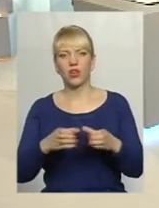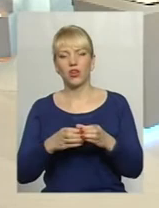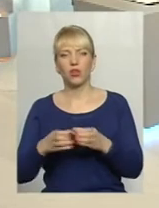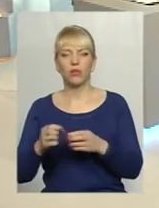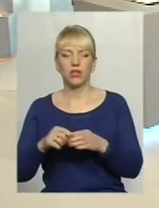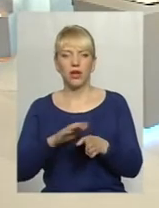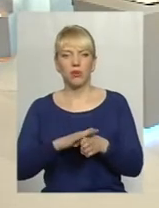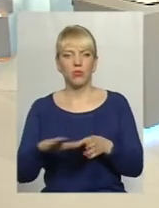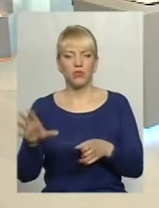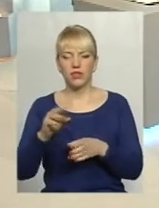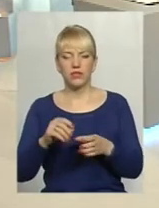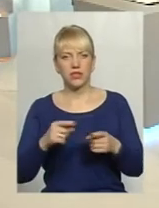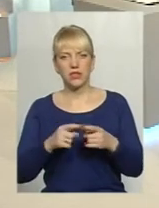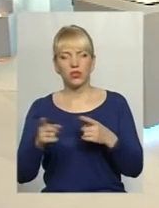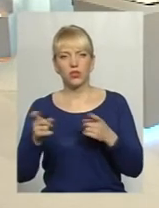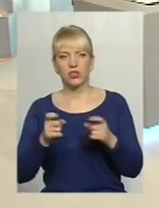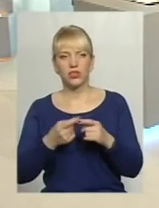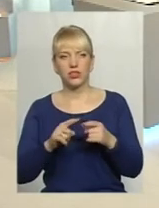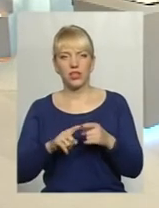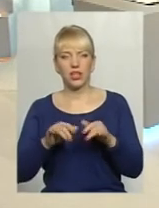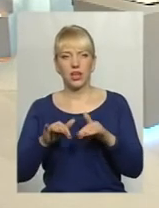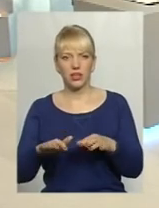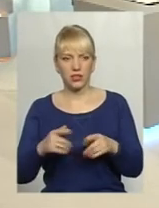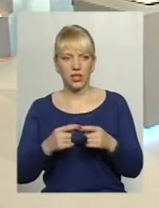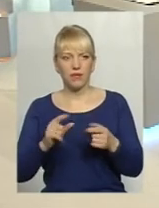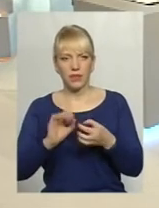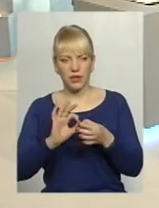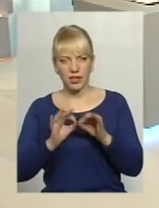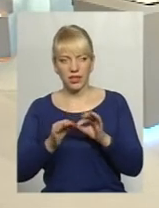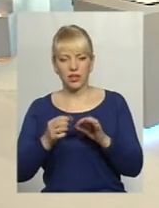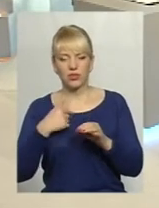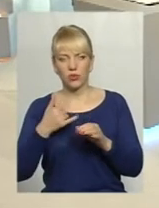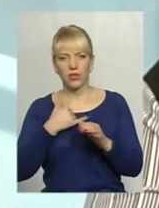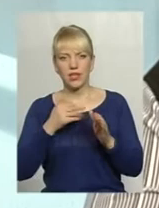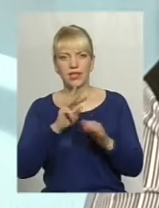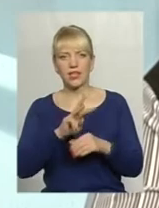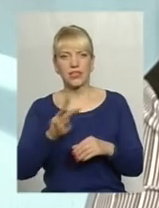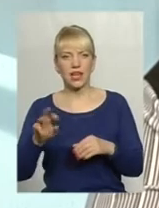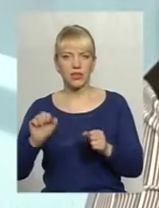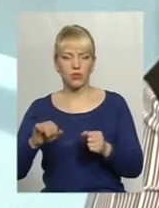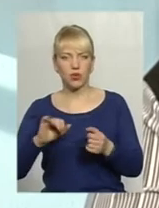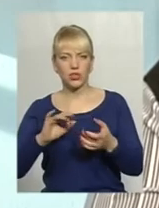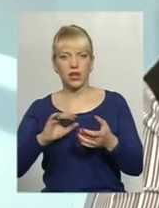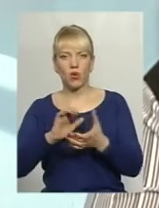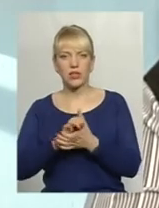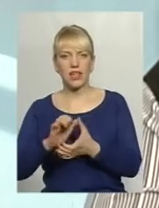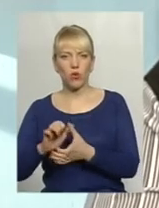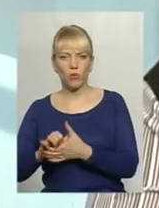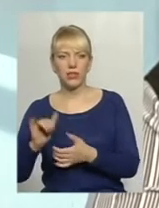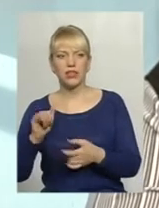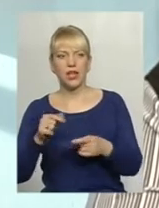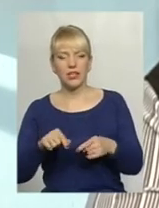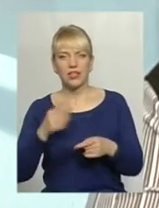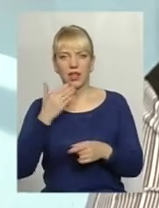повністю усі долучилися до даної акції. Більш детальніше у нас на сайті можна ознайомитися. А взагалі це